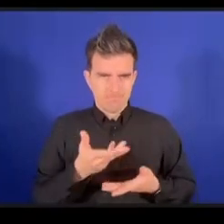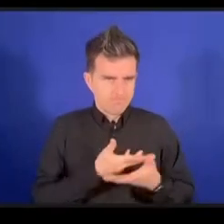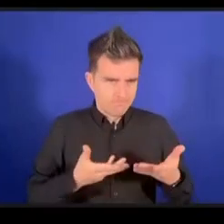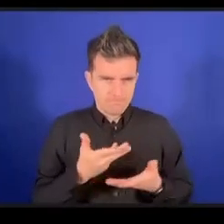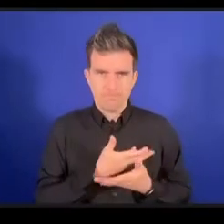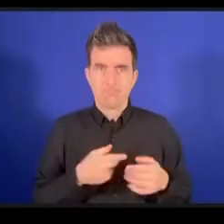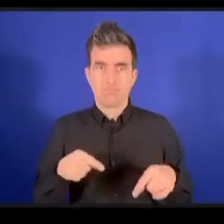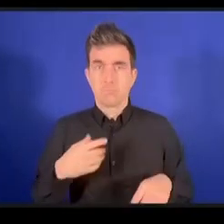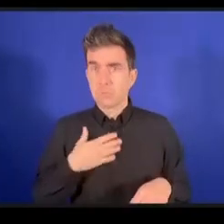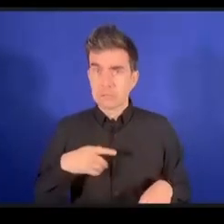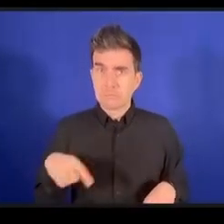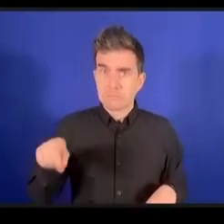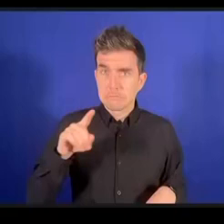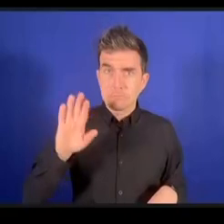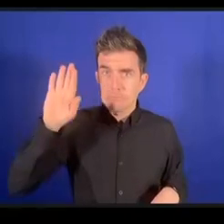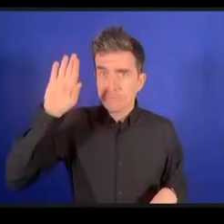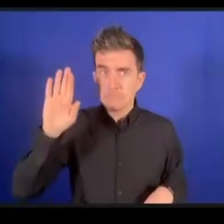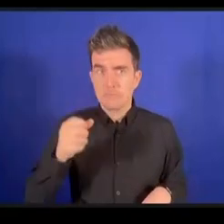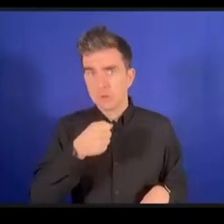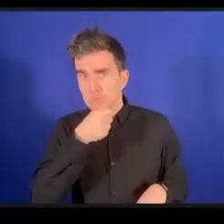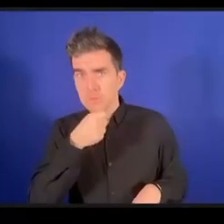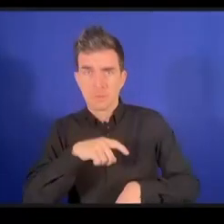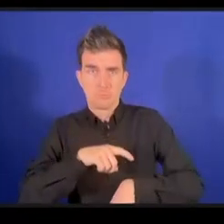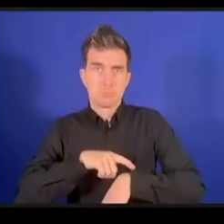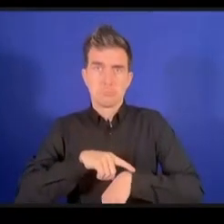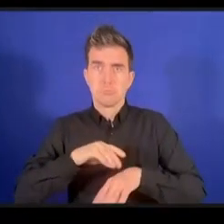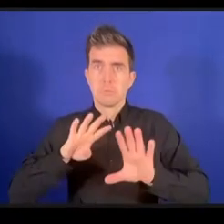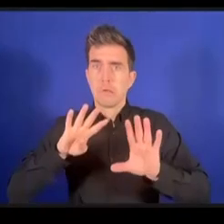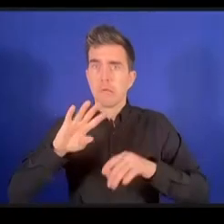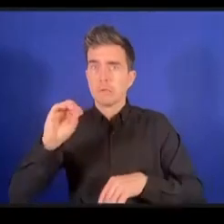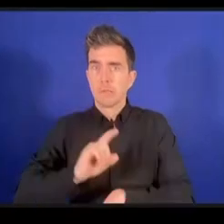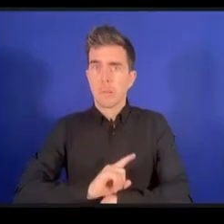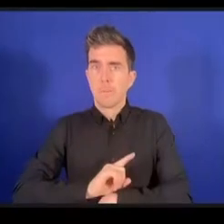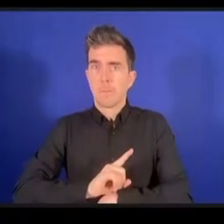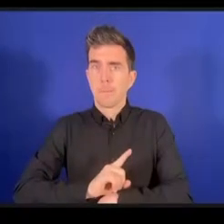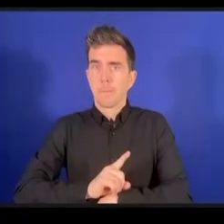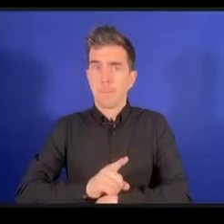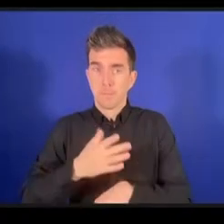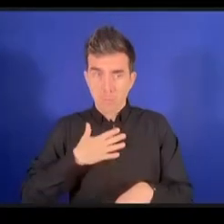إطار هذه التسعين ثانية وإلا